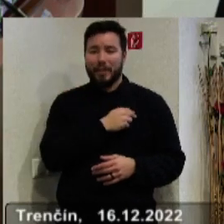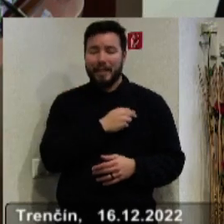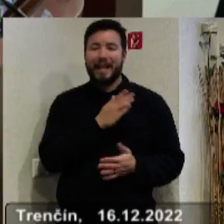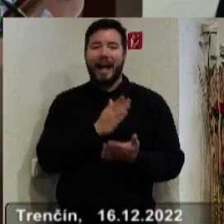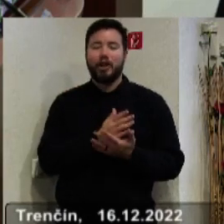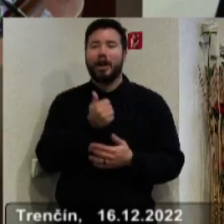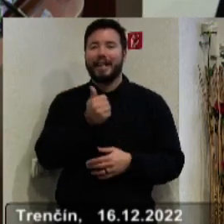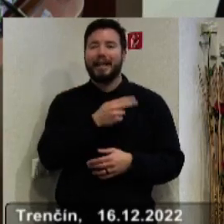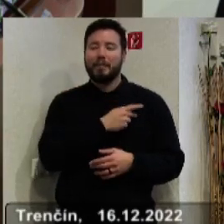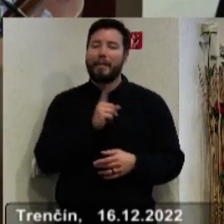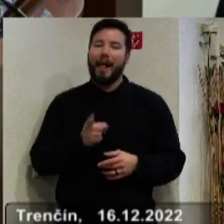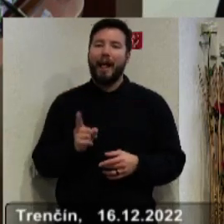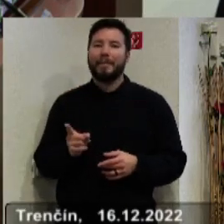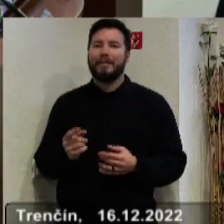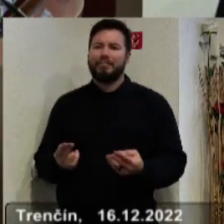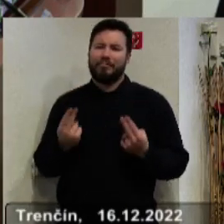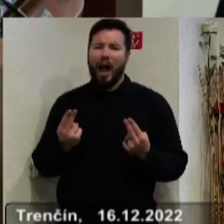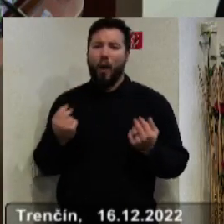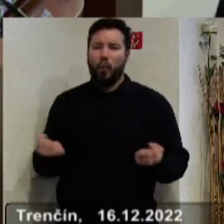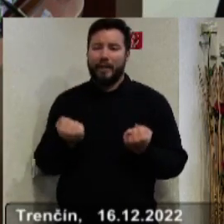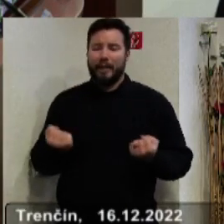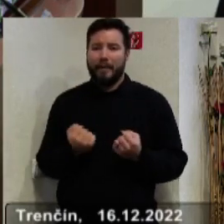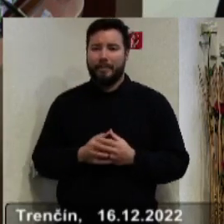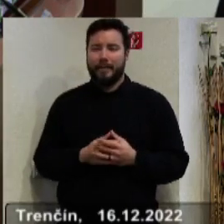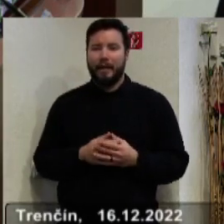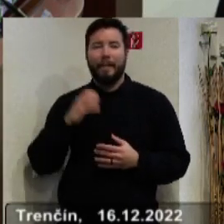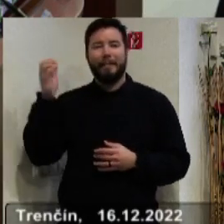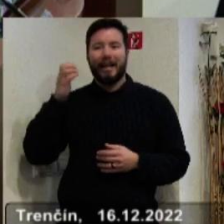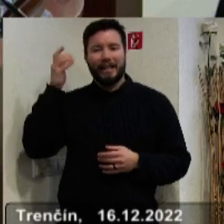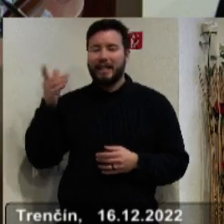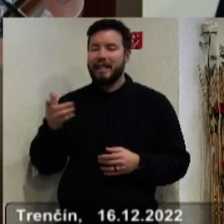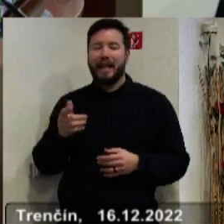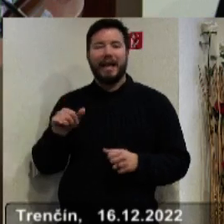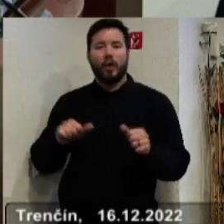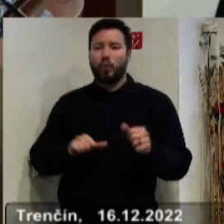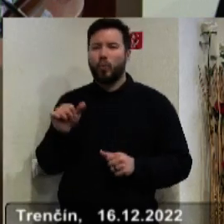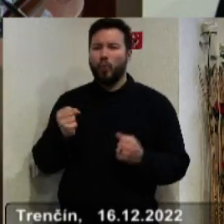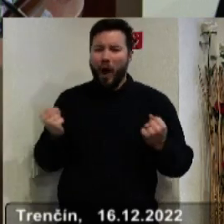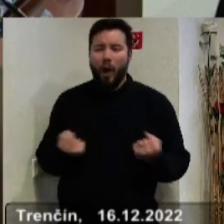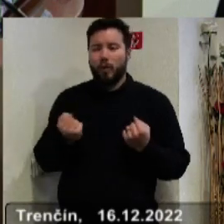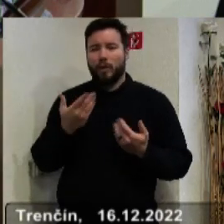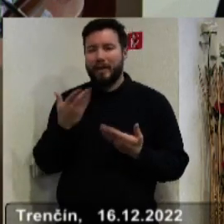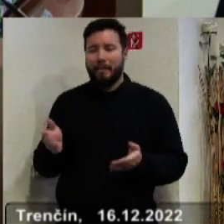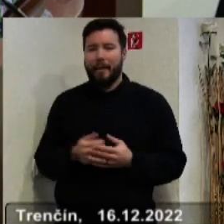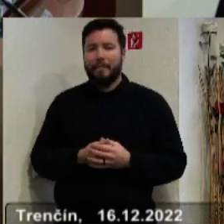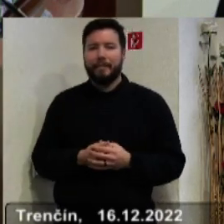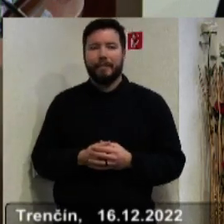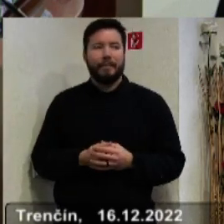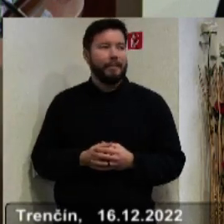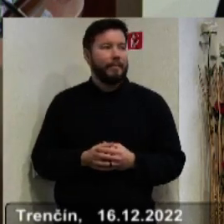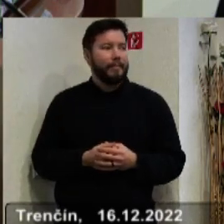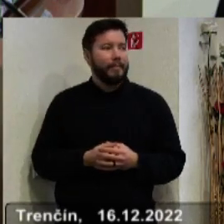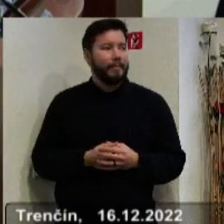ktorých každá jedna by mala byť akútna. Po dotiekám Partizánske už akútnu chirurgiu nemá. Má elektívnu.